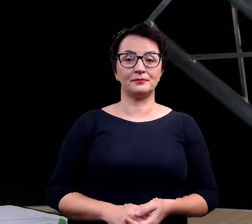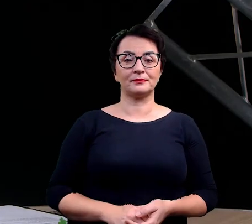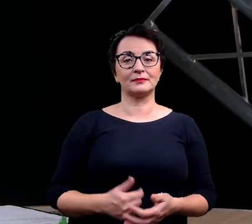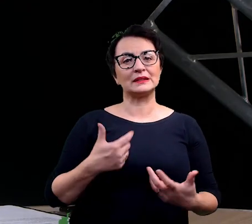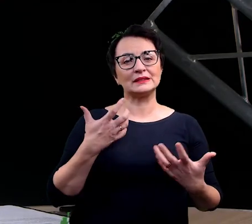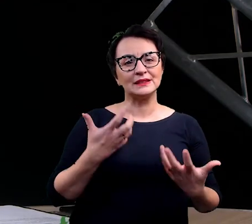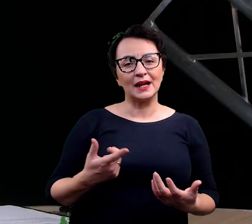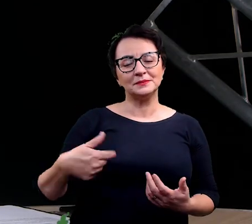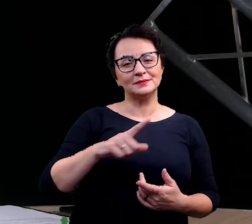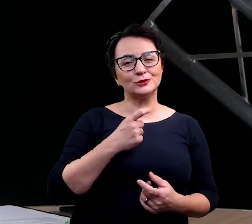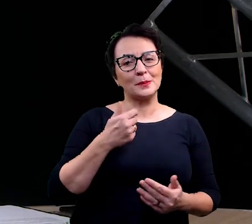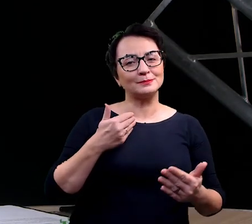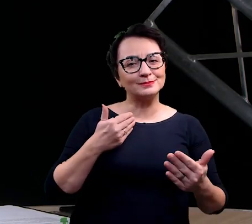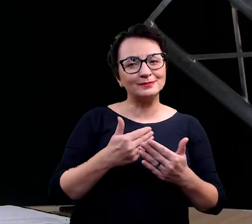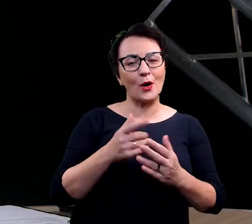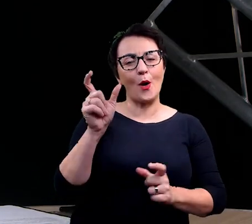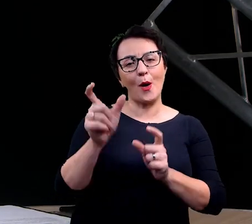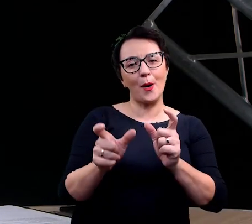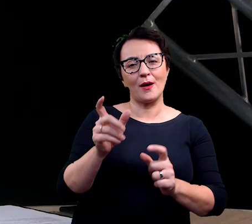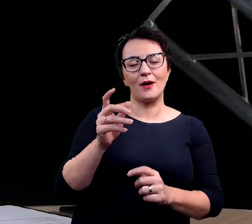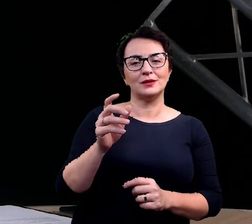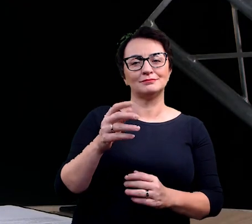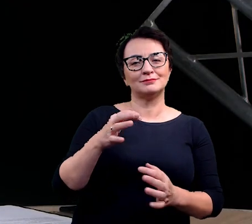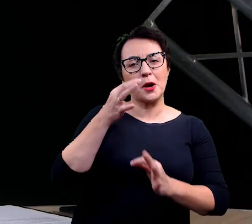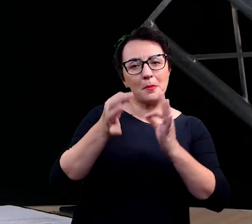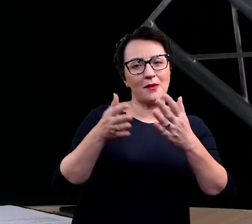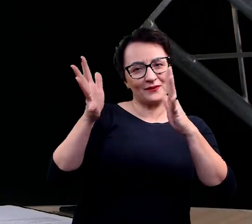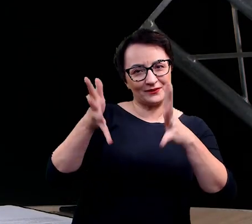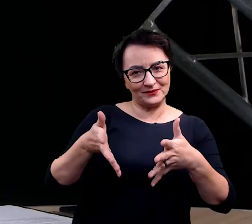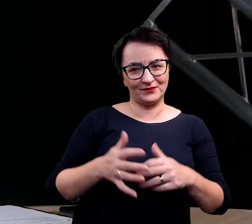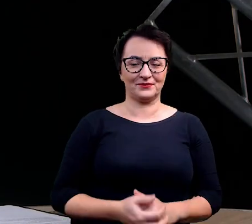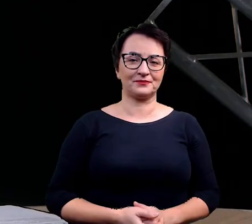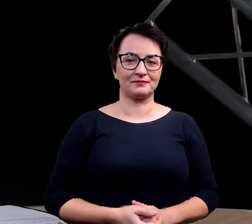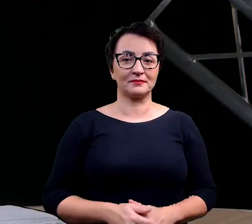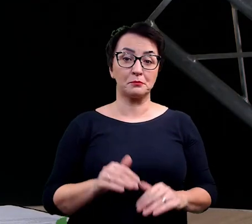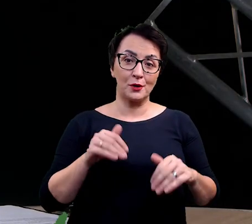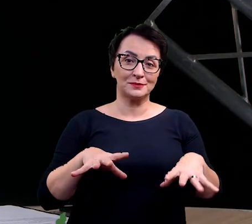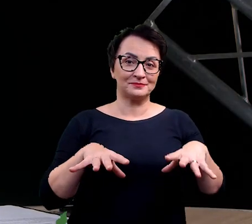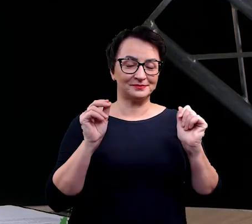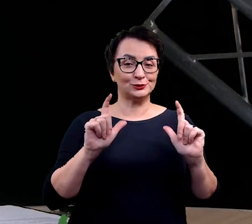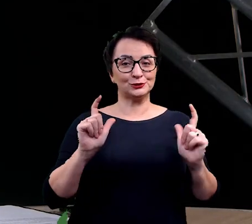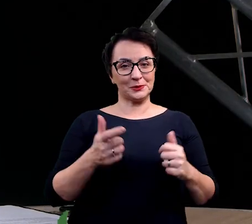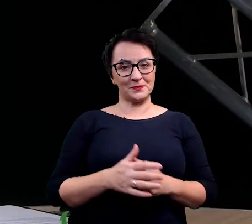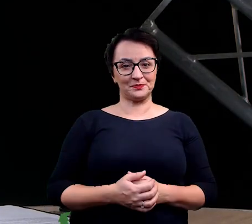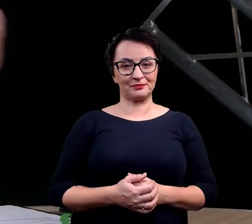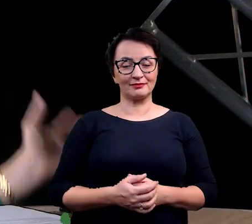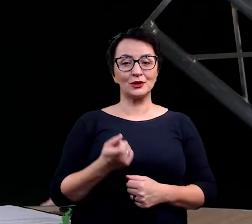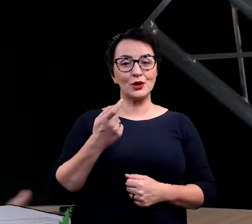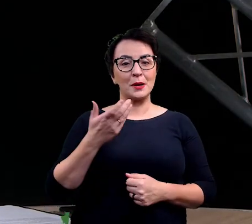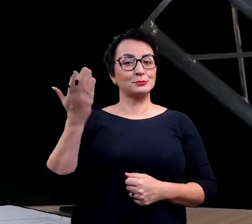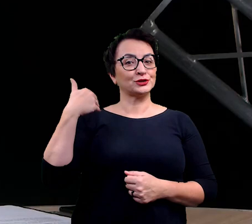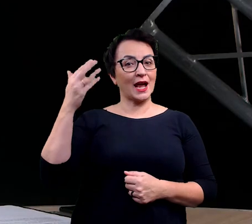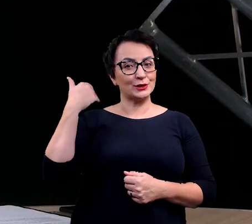chcielibyśmy przybliżyć trochę sylwetkę Pawła Wam wszystkim i zaczniemy może od tego, żebyśmy sięgnęli trochę w